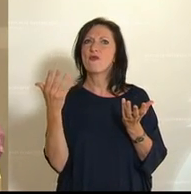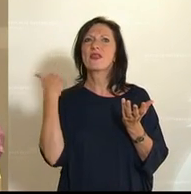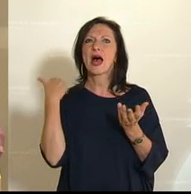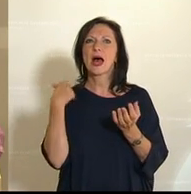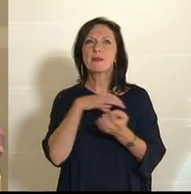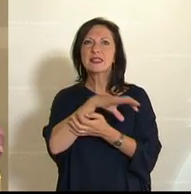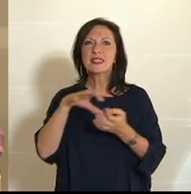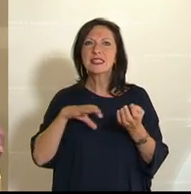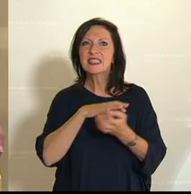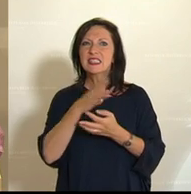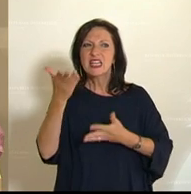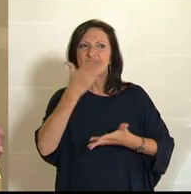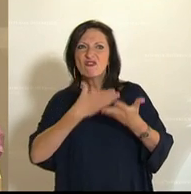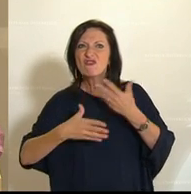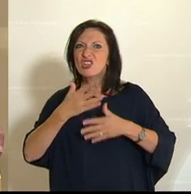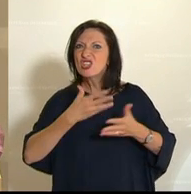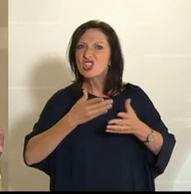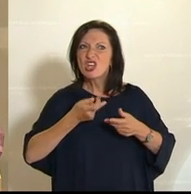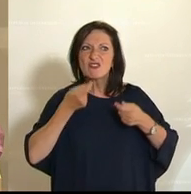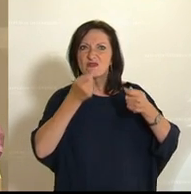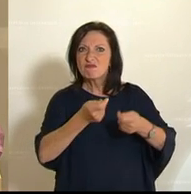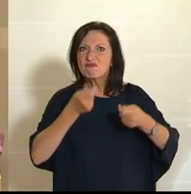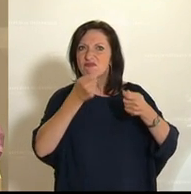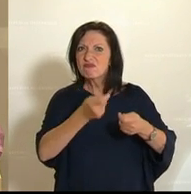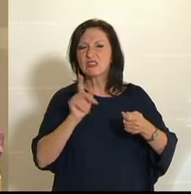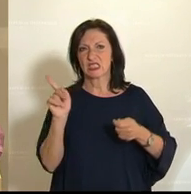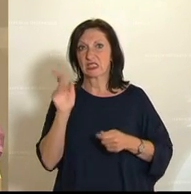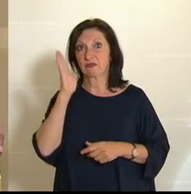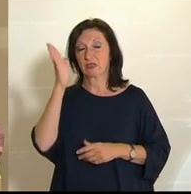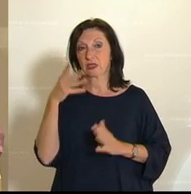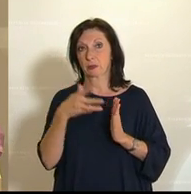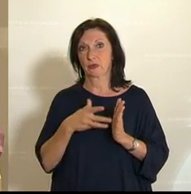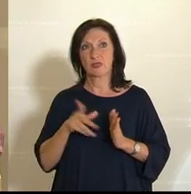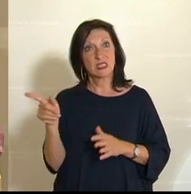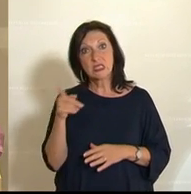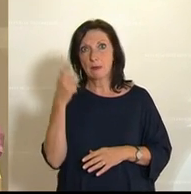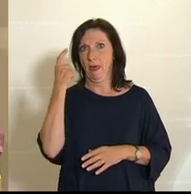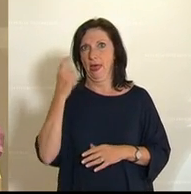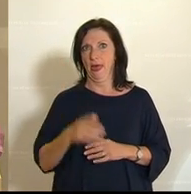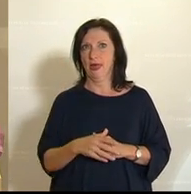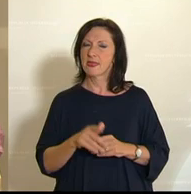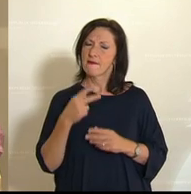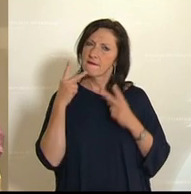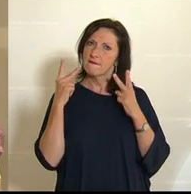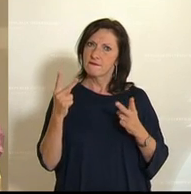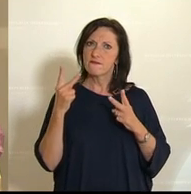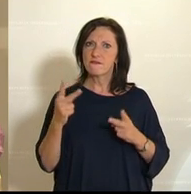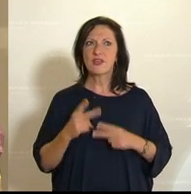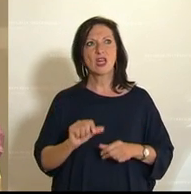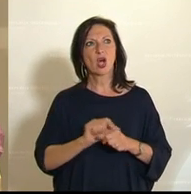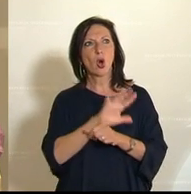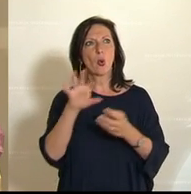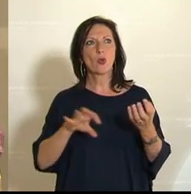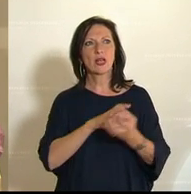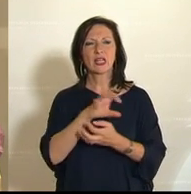Wirtschaftshilfen prüfen wird. Sie meinte, ich zitiere, mir ist es wichtig, dass es keine unanständigen Profiteure der Corona